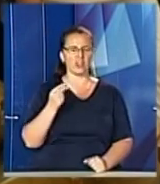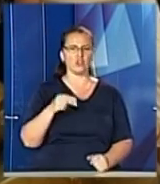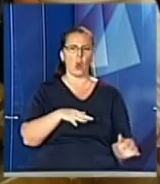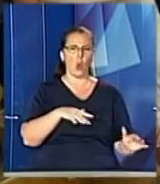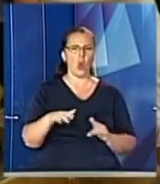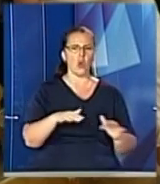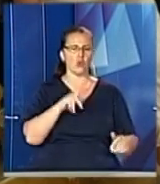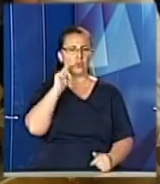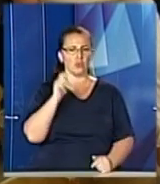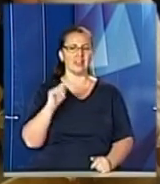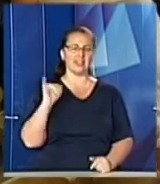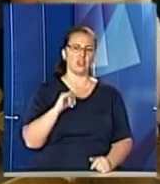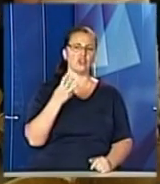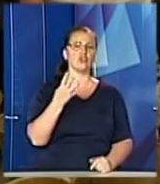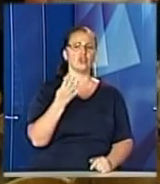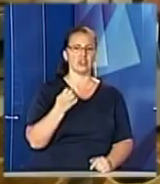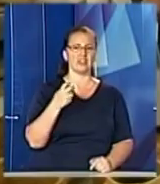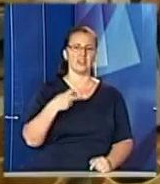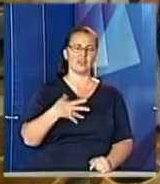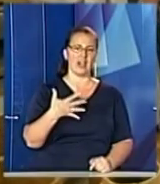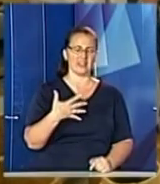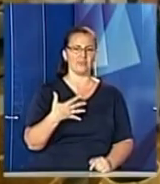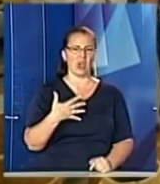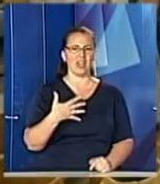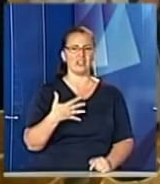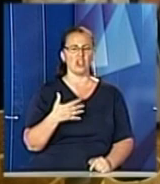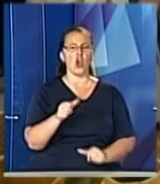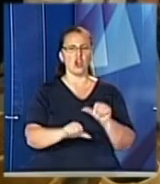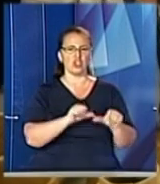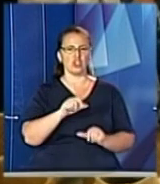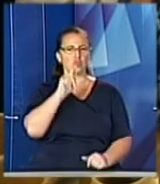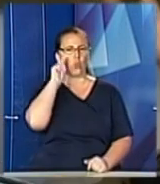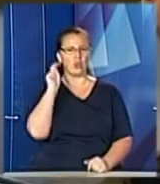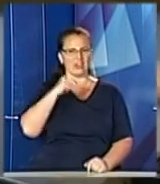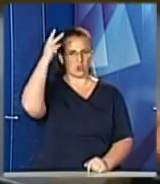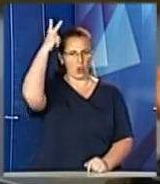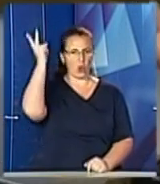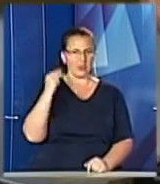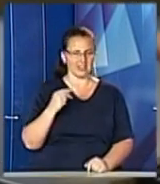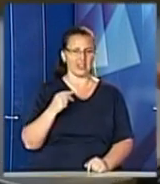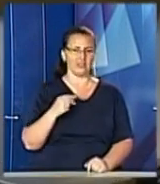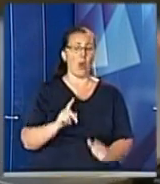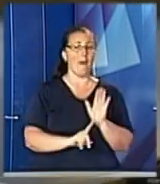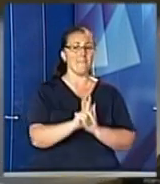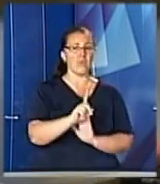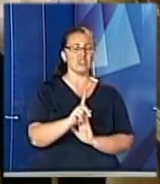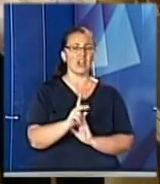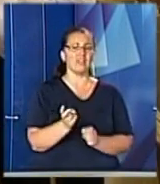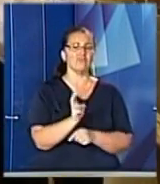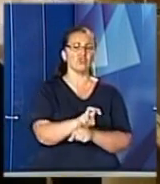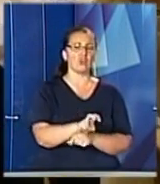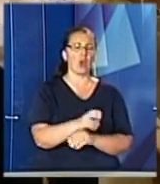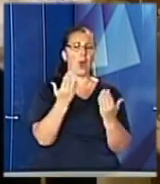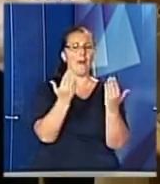та 425-й річниці українського реєстрового козацтва. Святкування розпочалось з екскурсії музеєм Бойківщини у Самборі,